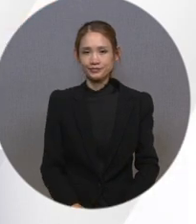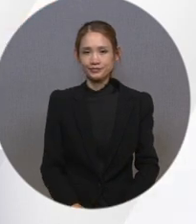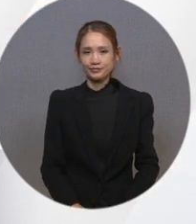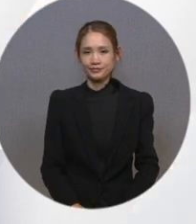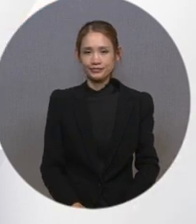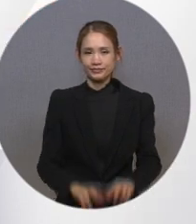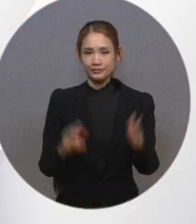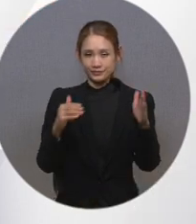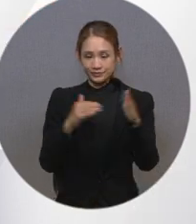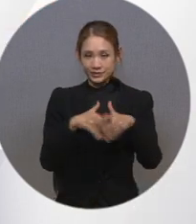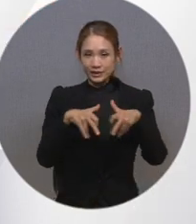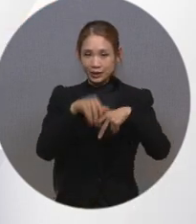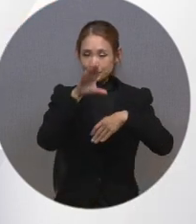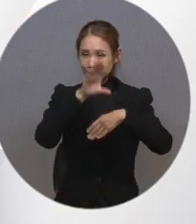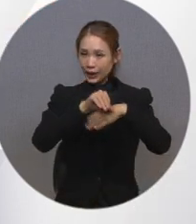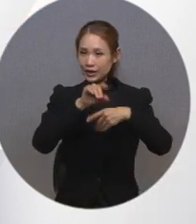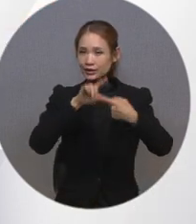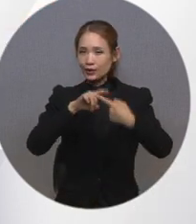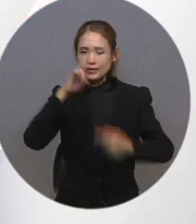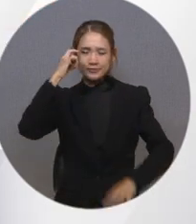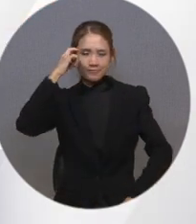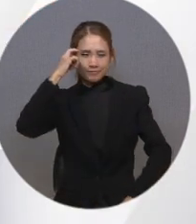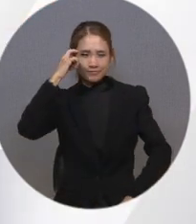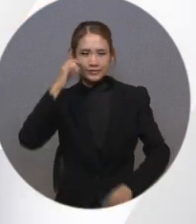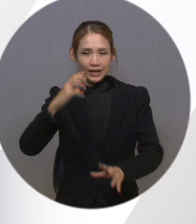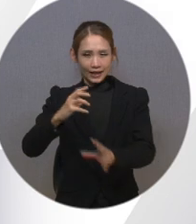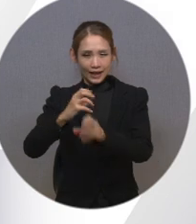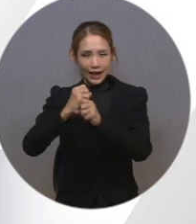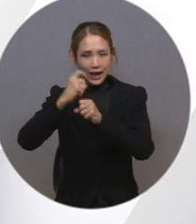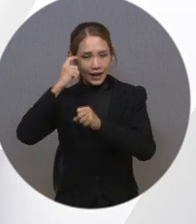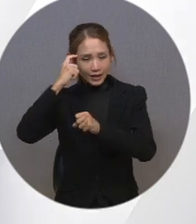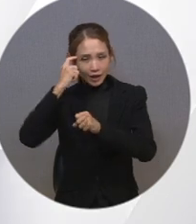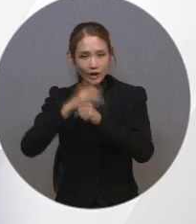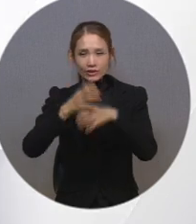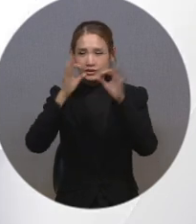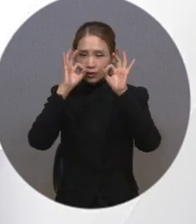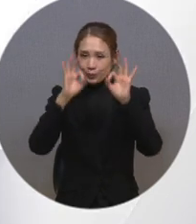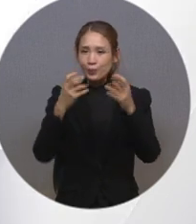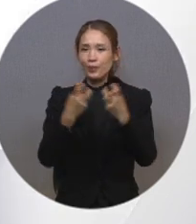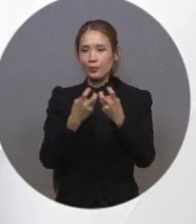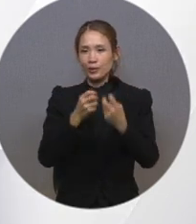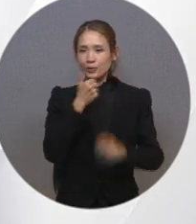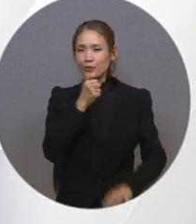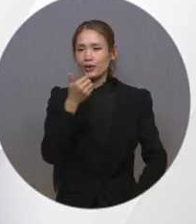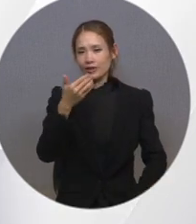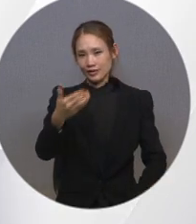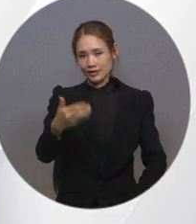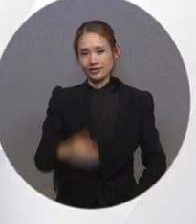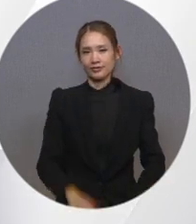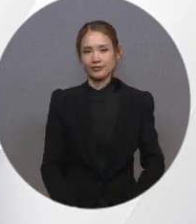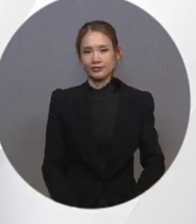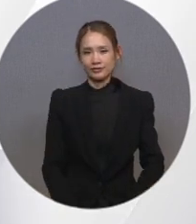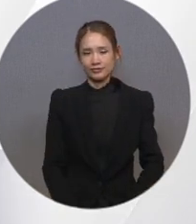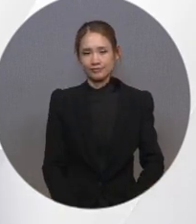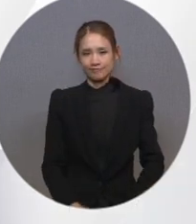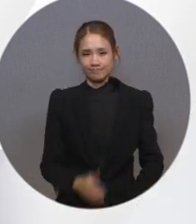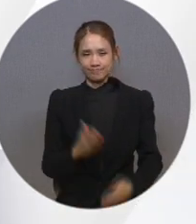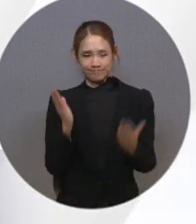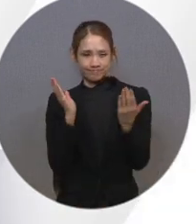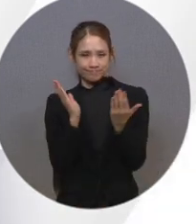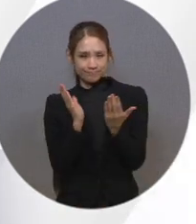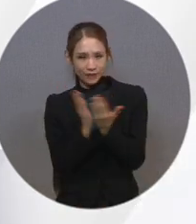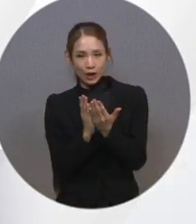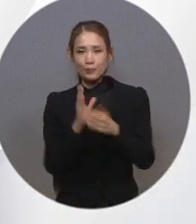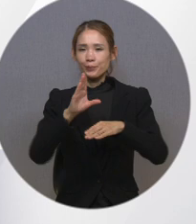지금까지 장애인 방송에 대한 개념과 시청 안내 방법에 대해 알아보았습니다. 알맞은 방송 시청